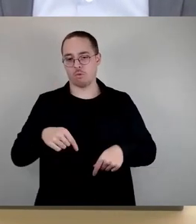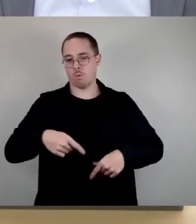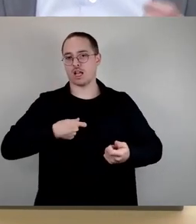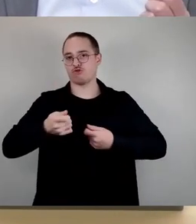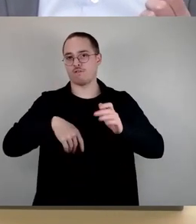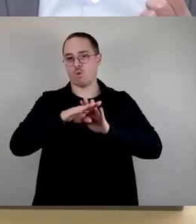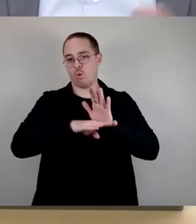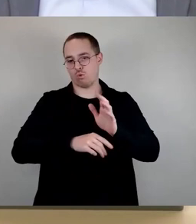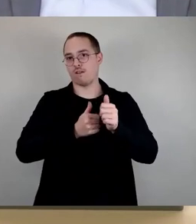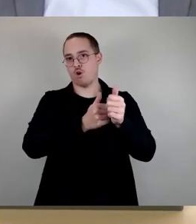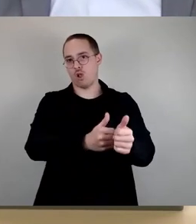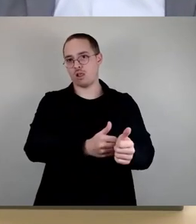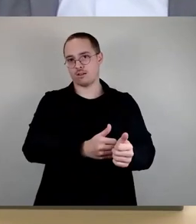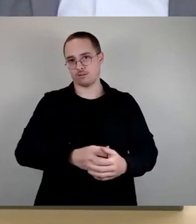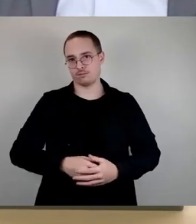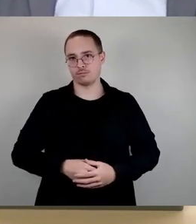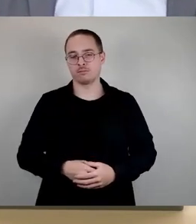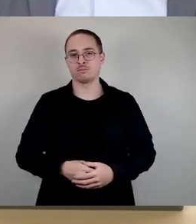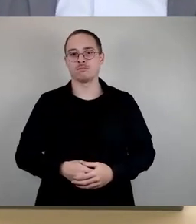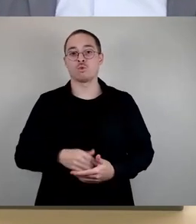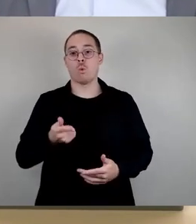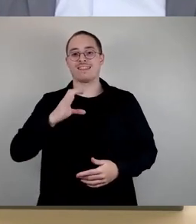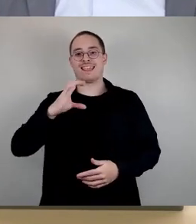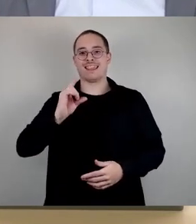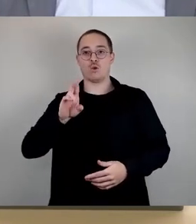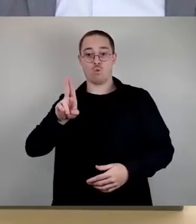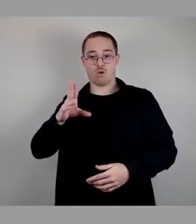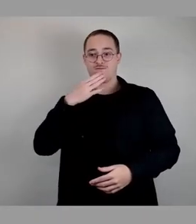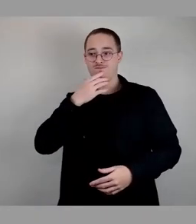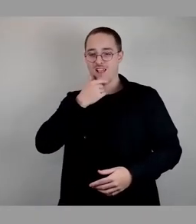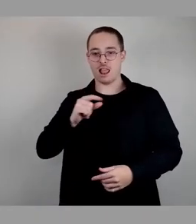So, wer dem Ersetzungsantrag CDU einnehmen möchte, den bitte ich jetzt um Stimmzeichen.